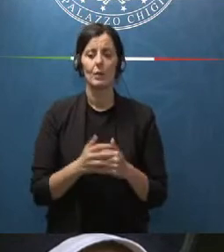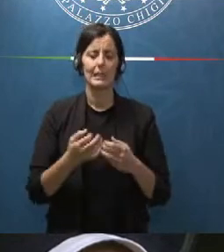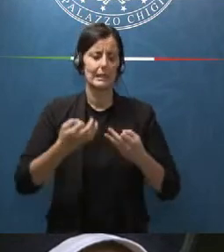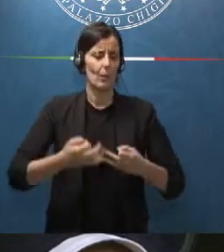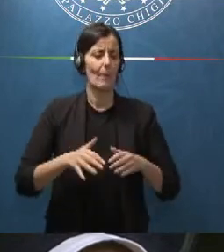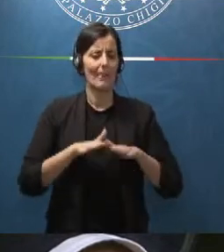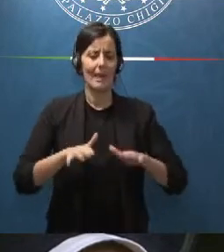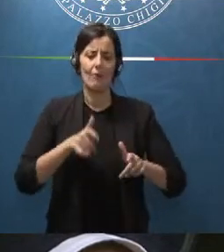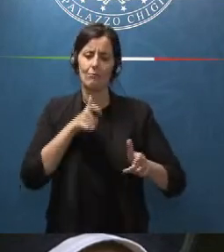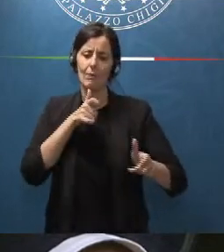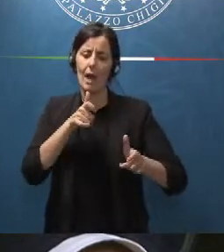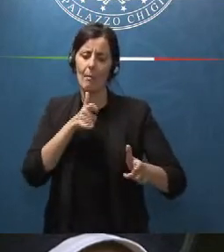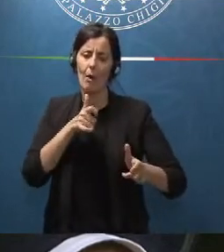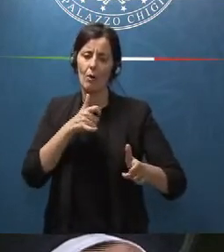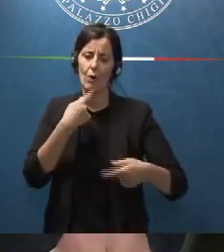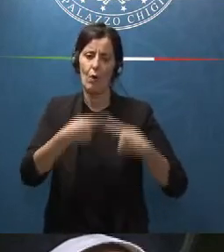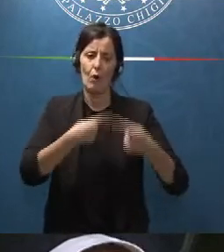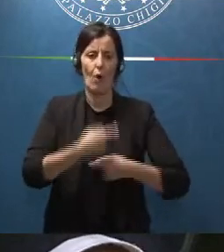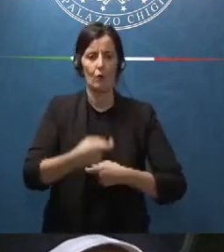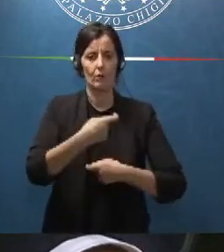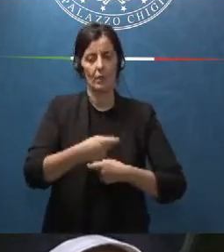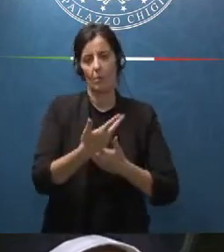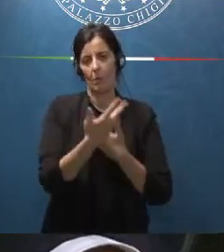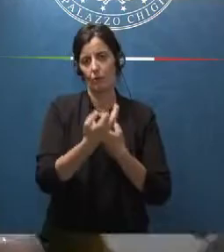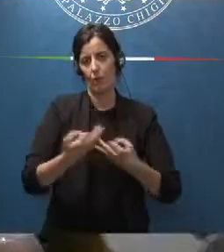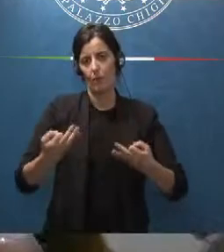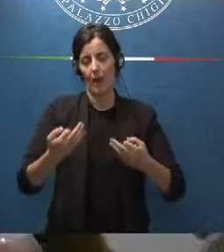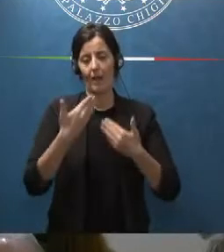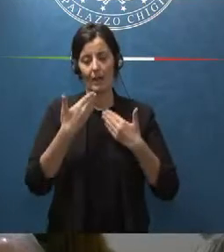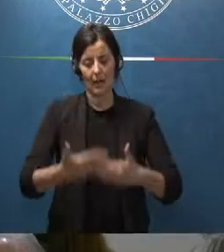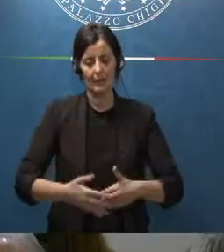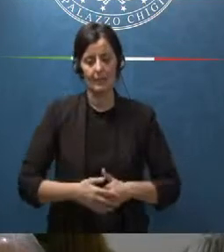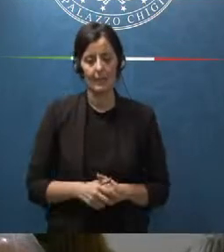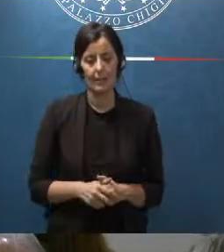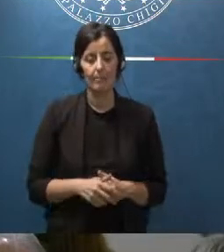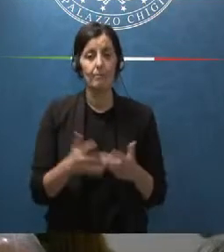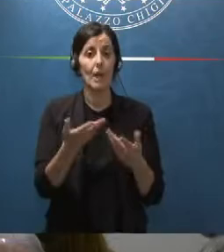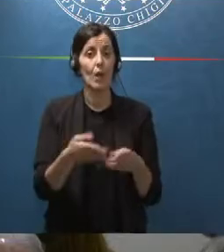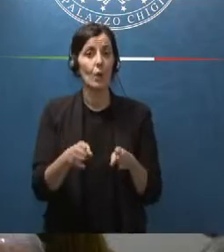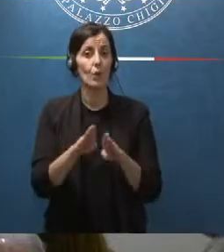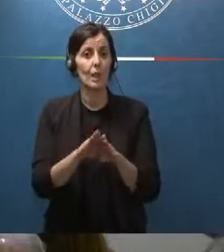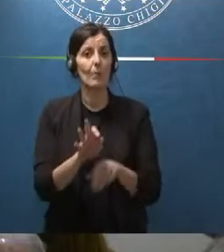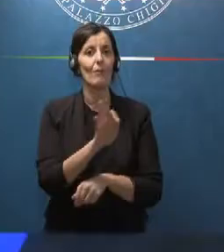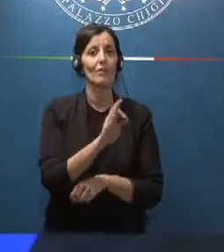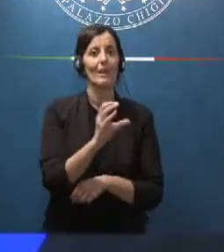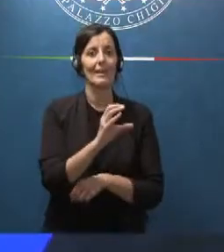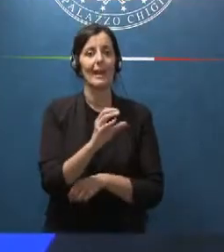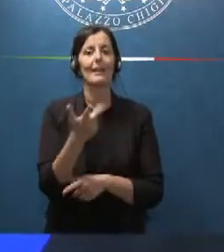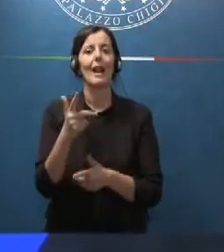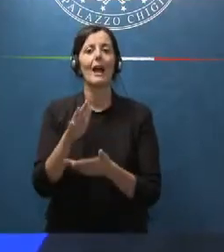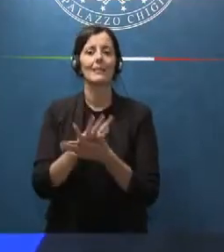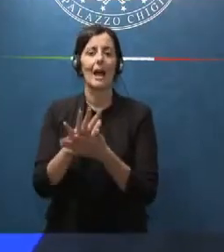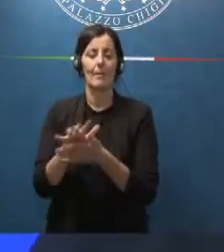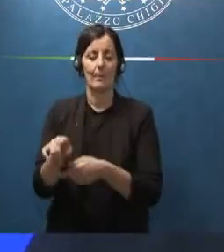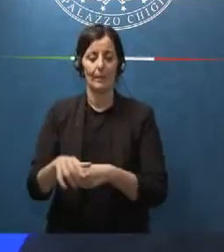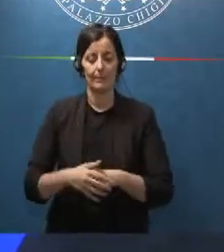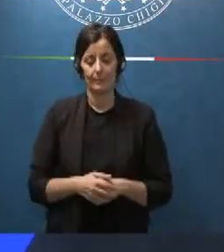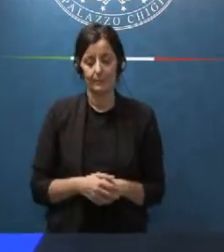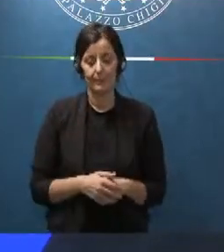una continuità di rapporto come è normale che sia grazie chiudiamo con Francesco Grignetti la stampa